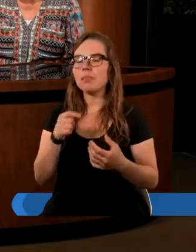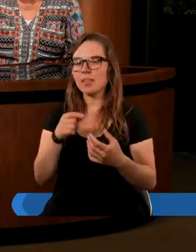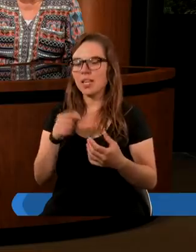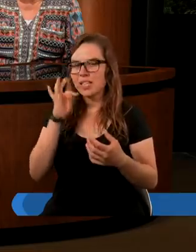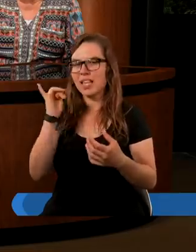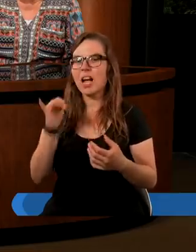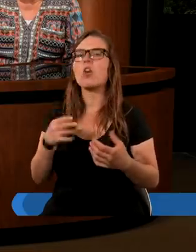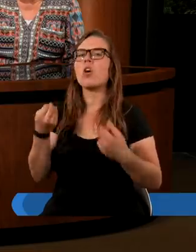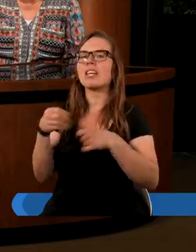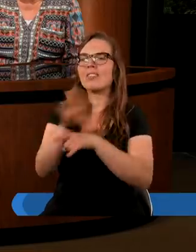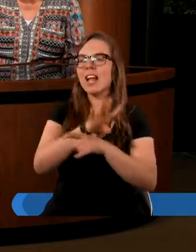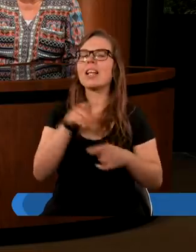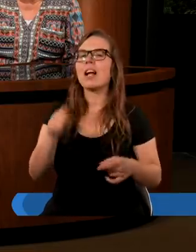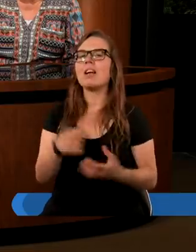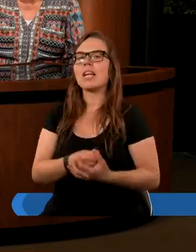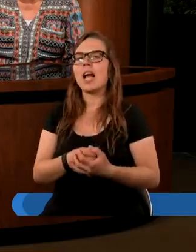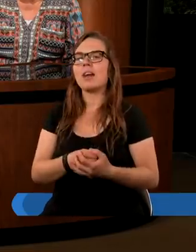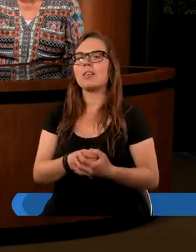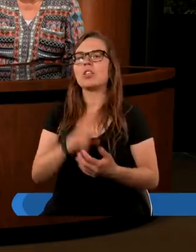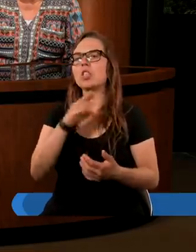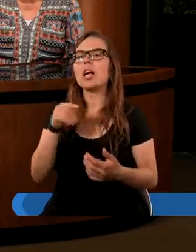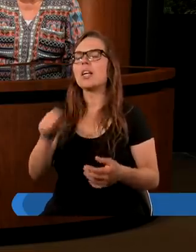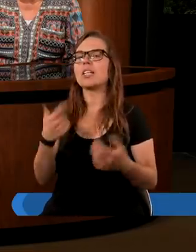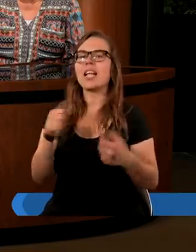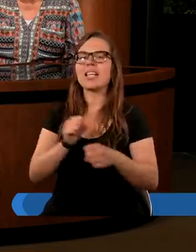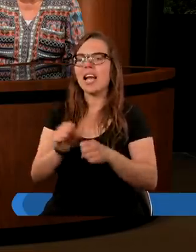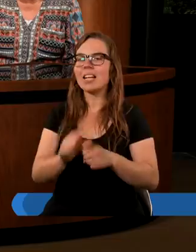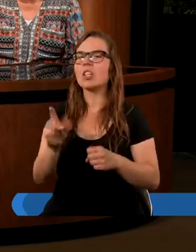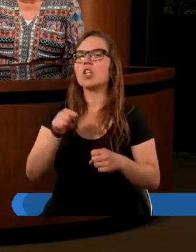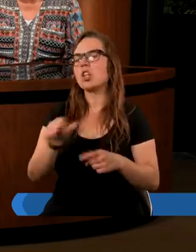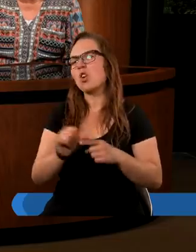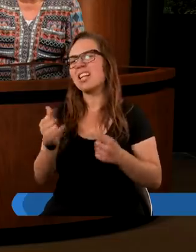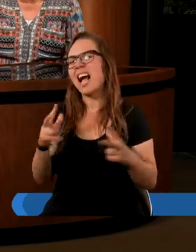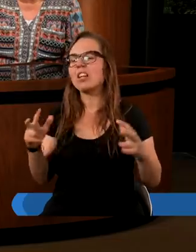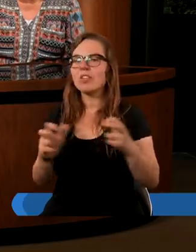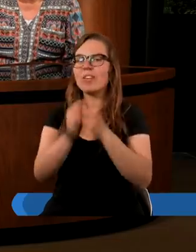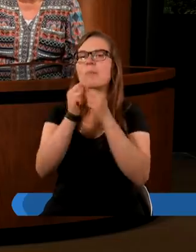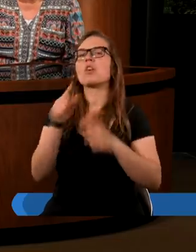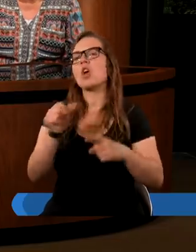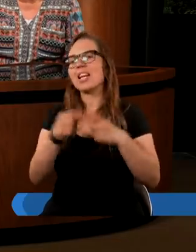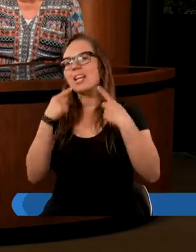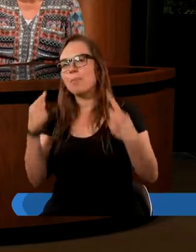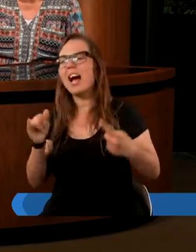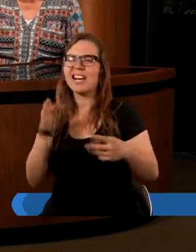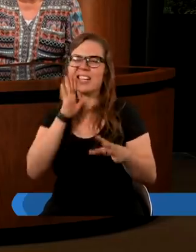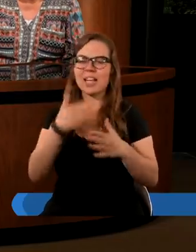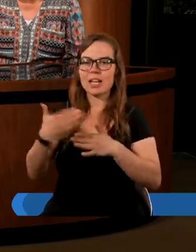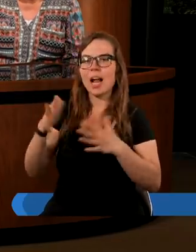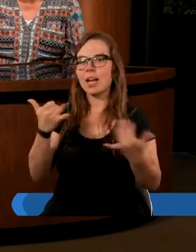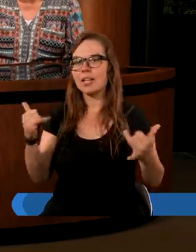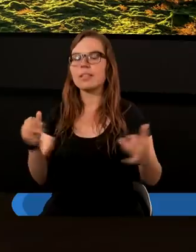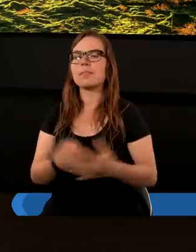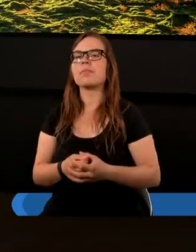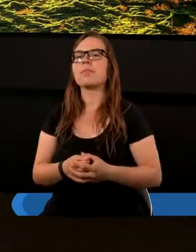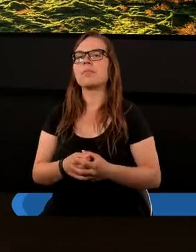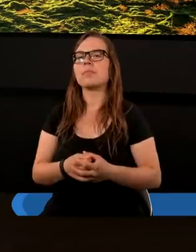jego zwiedzeniu, że nie istnieje, że to jest jakiś wymysł, że to jest bajka i tak dalej, i tak dalej.